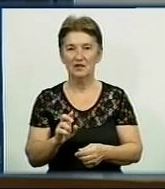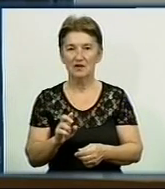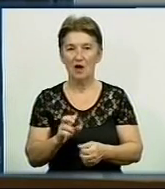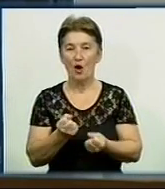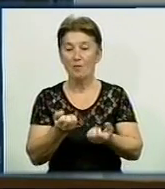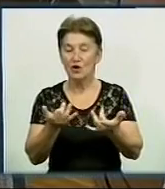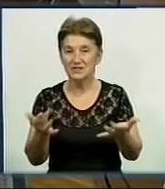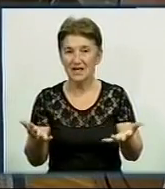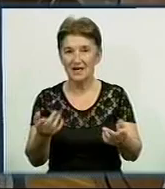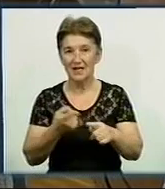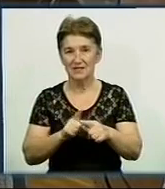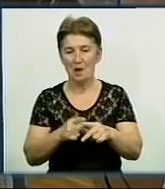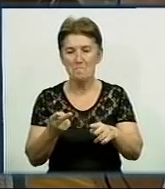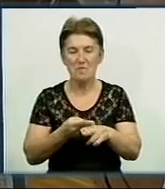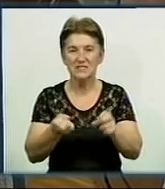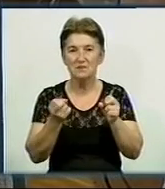оскільки це безпекове питання.